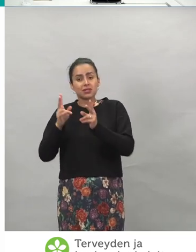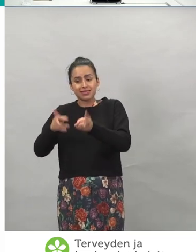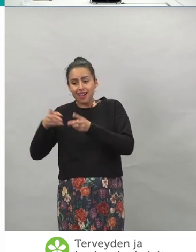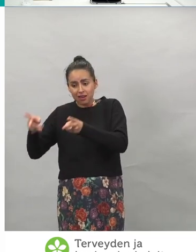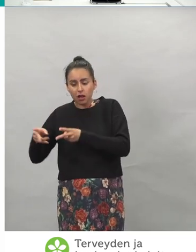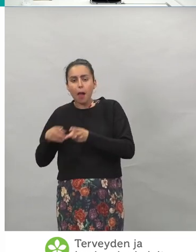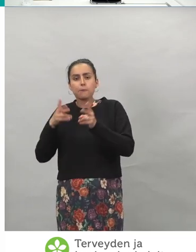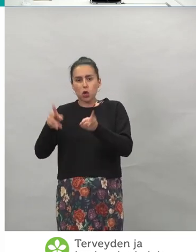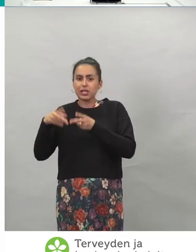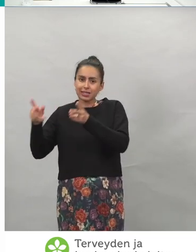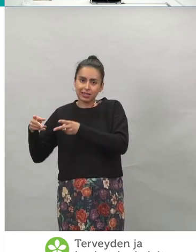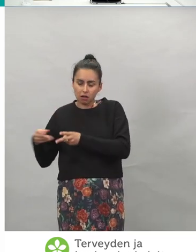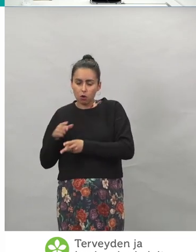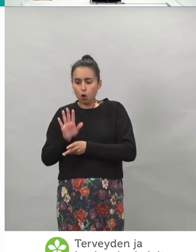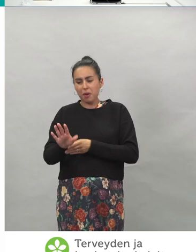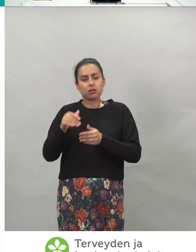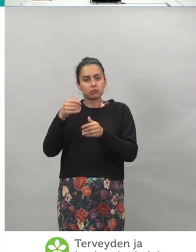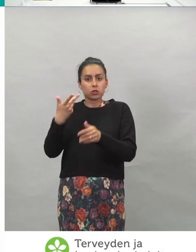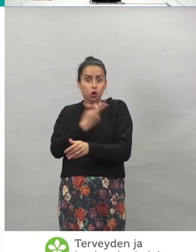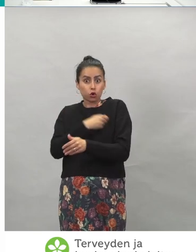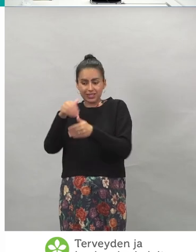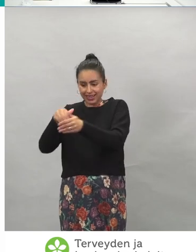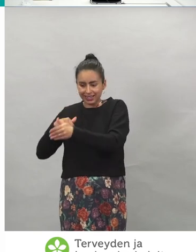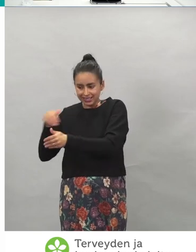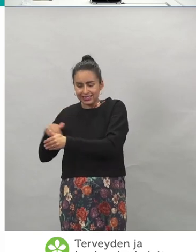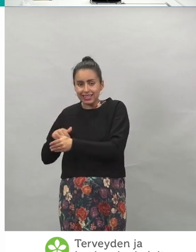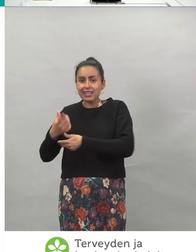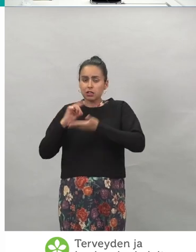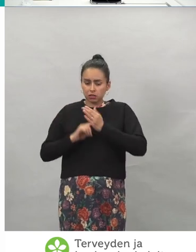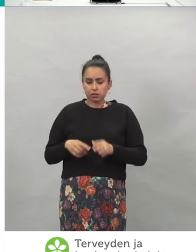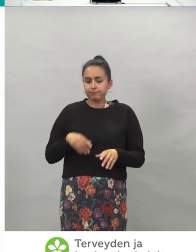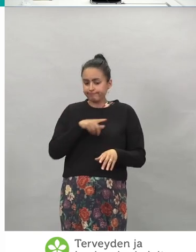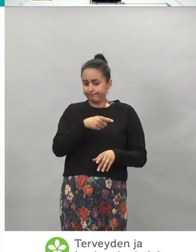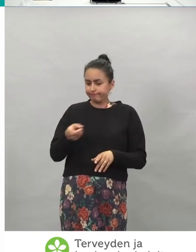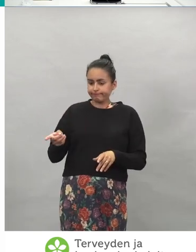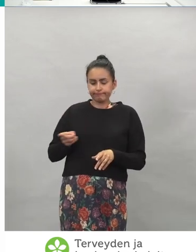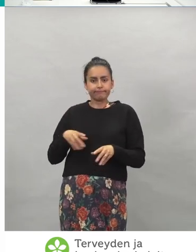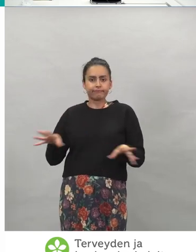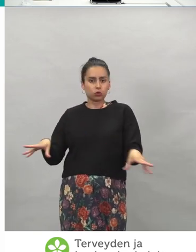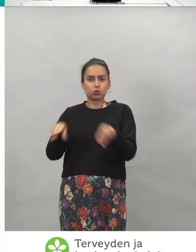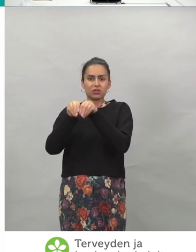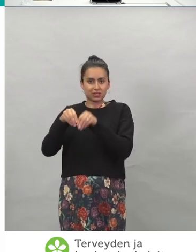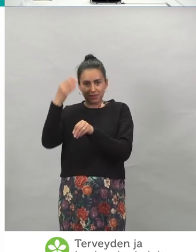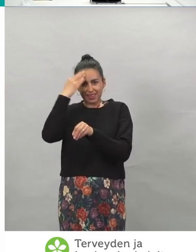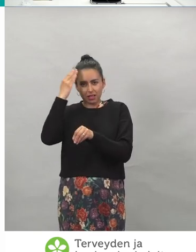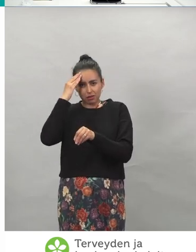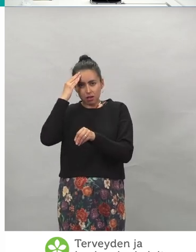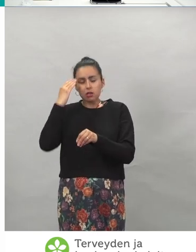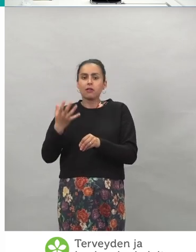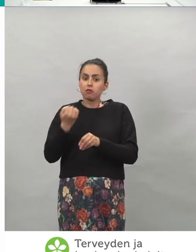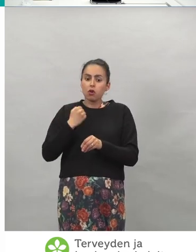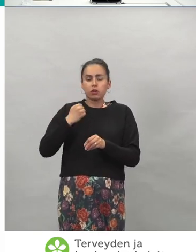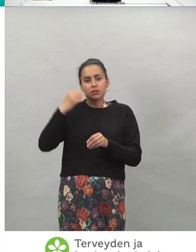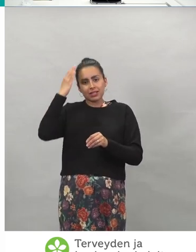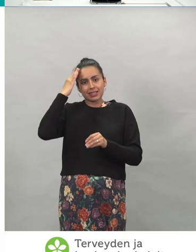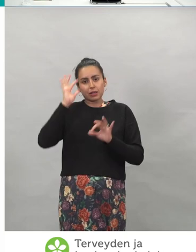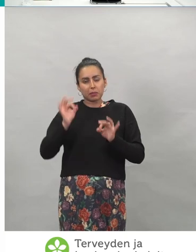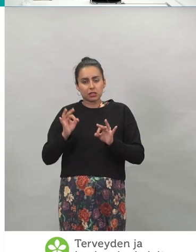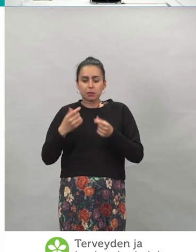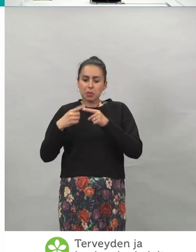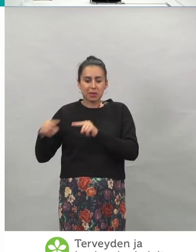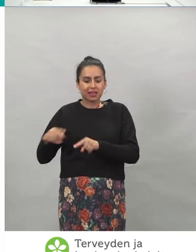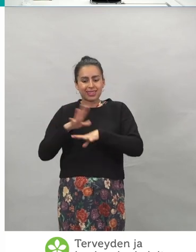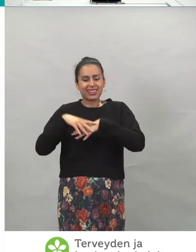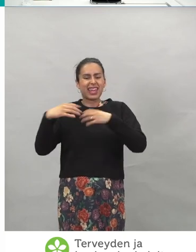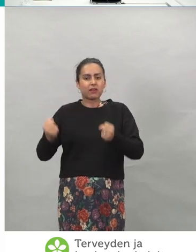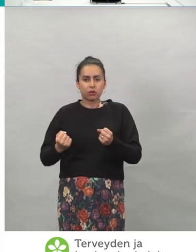rekisterit, niin voidaan näitä tietoja yhdistämällä sitten myöskin seurata, että minkälaisia erilaisia terveystapahtumia sitten